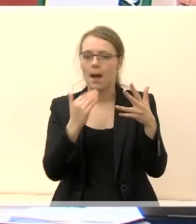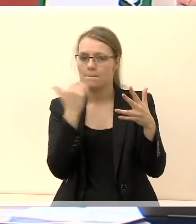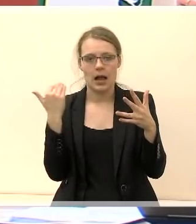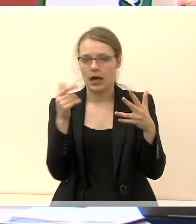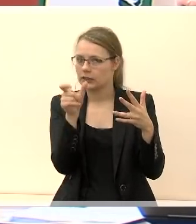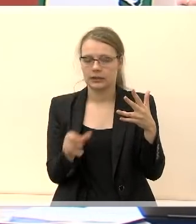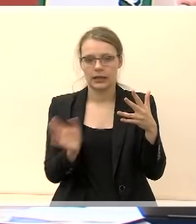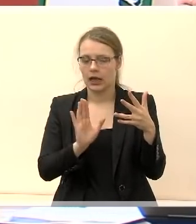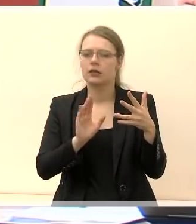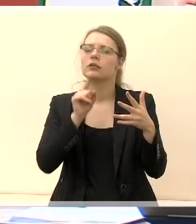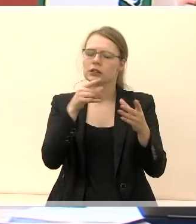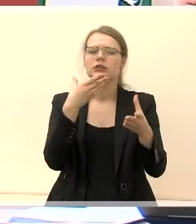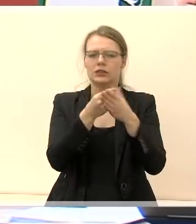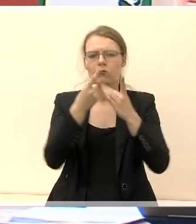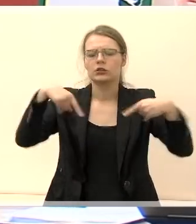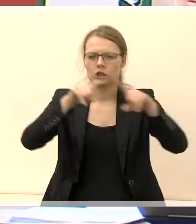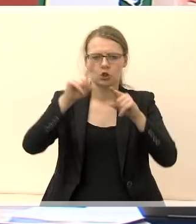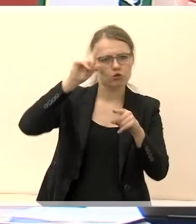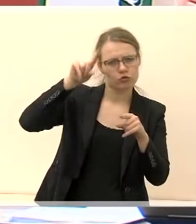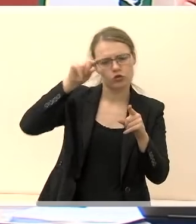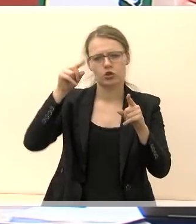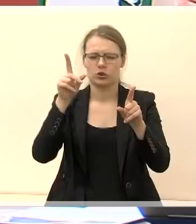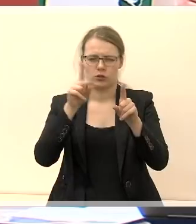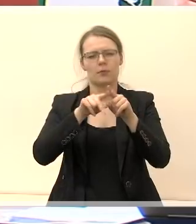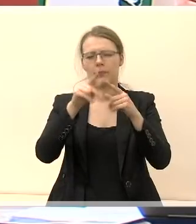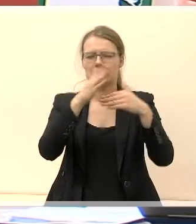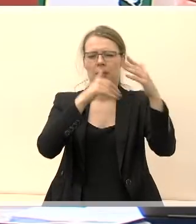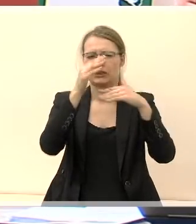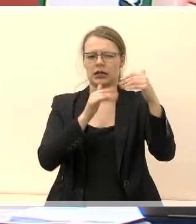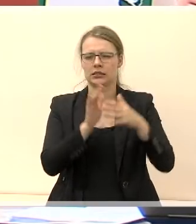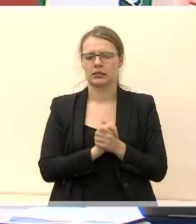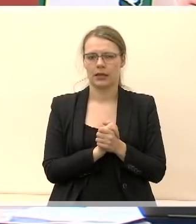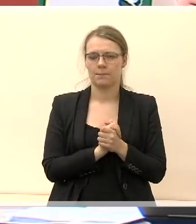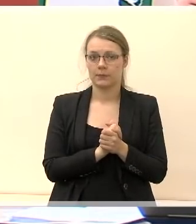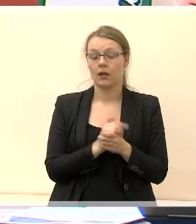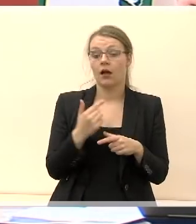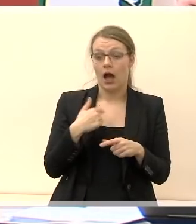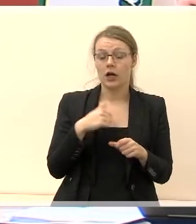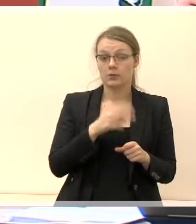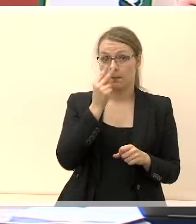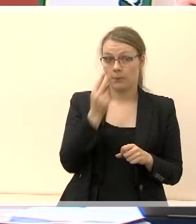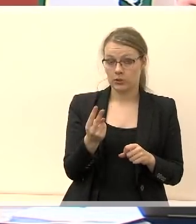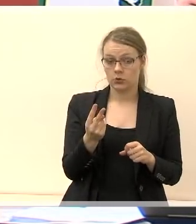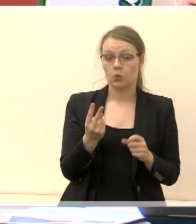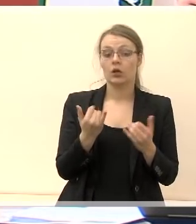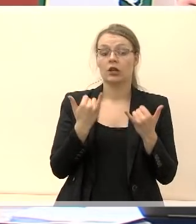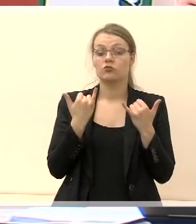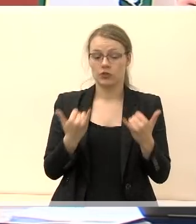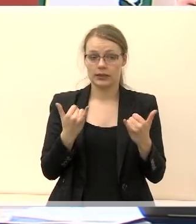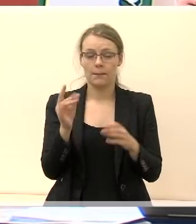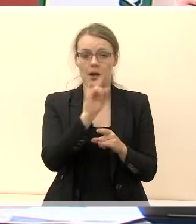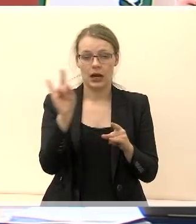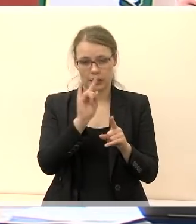srities specialistų ir žinovų. Ir iš tiesų drįstu pastebėti, kad šiandien dienai Marijampolės